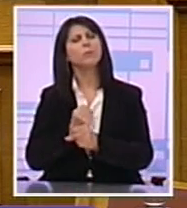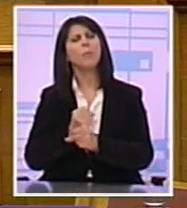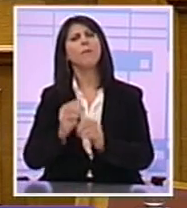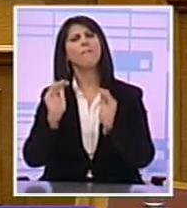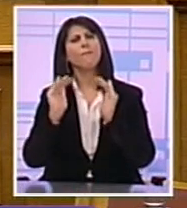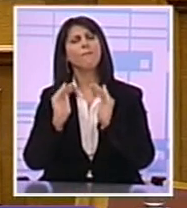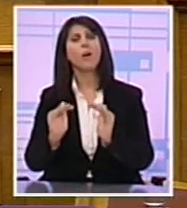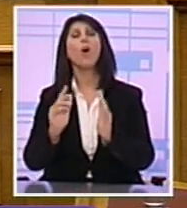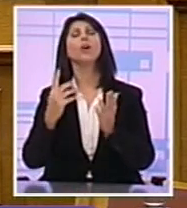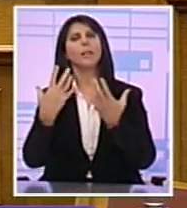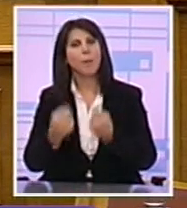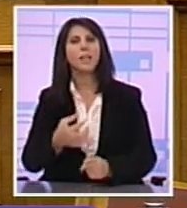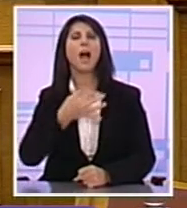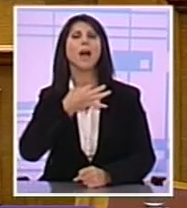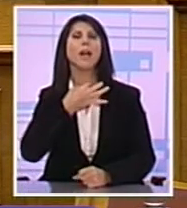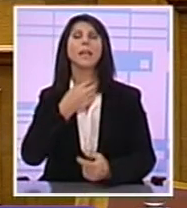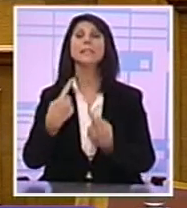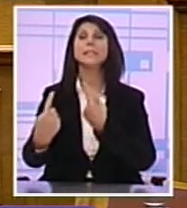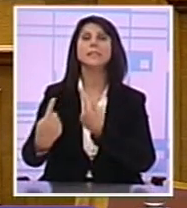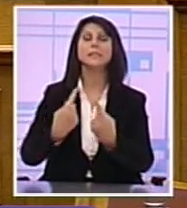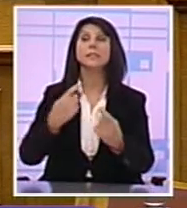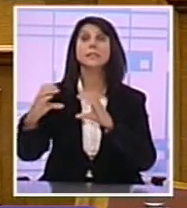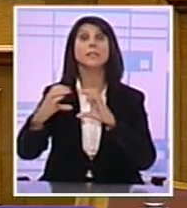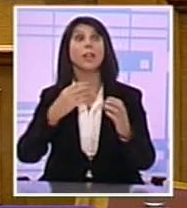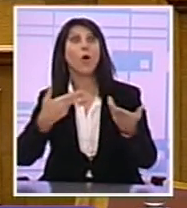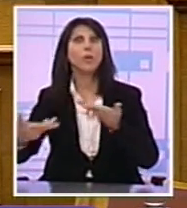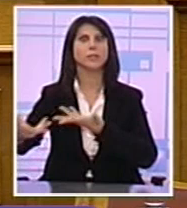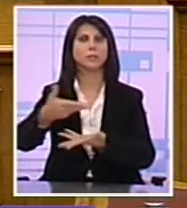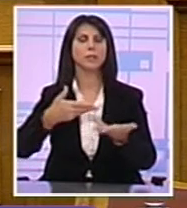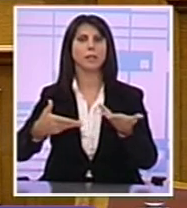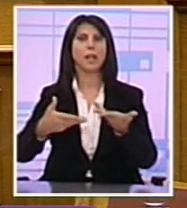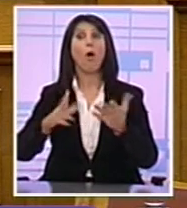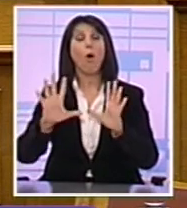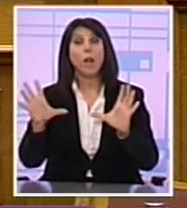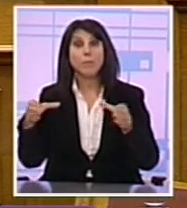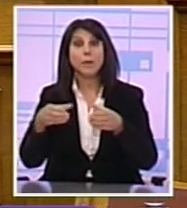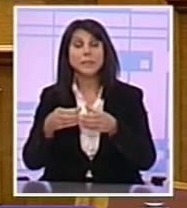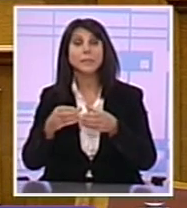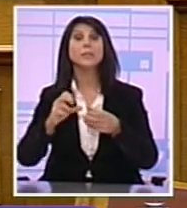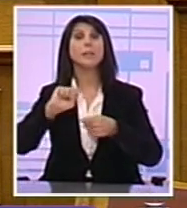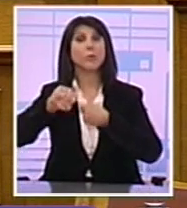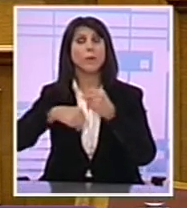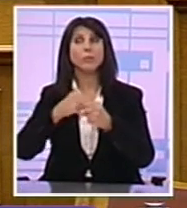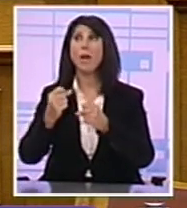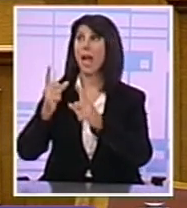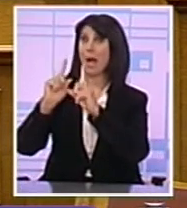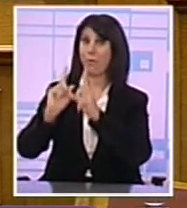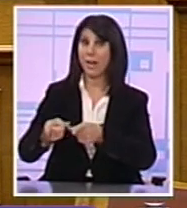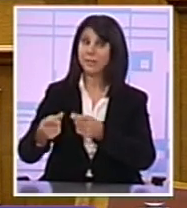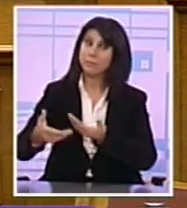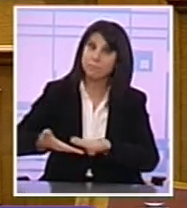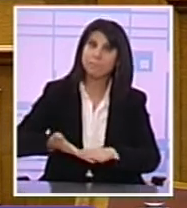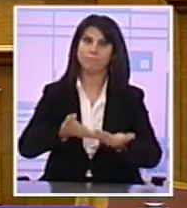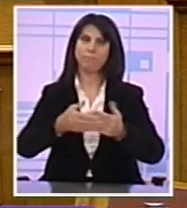Στην ανάγκη να δώσουμε όλες μας τις δυνάμεις Για να διασφαλίσουμε τις αποφάσεις Που έχουν ληφθεί υπέρ του ελληνικού λαού Τον